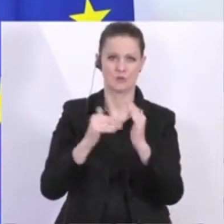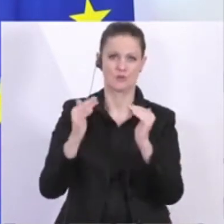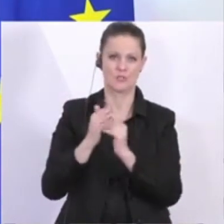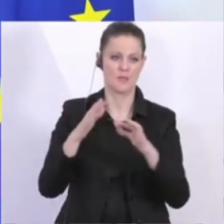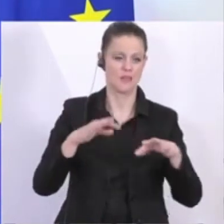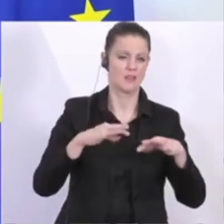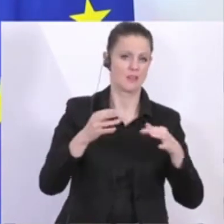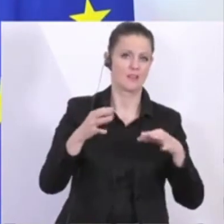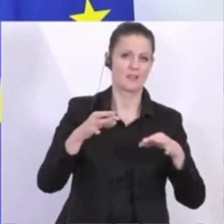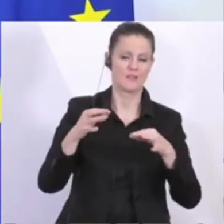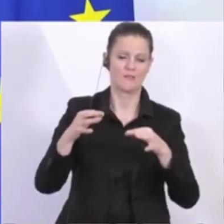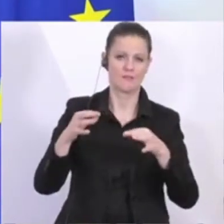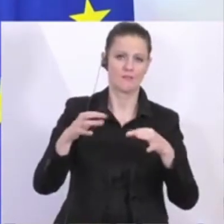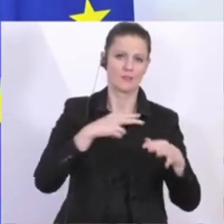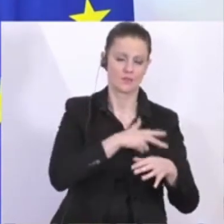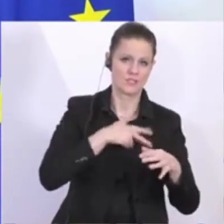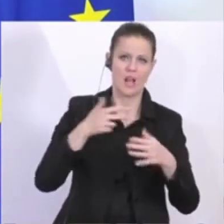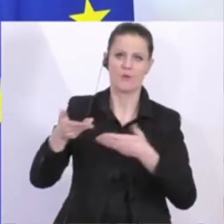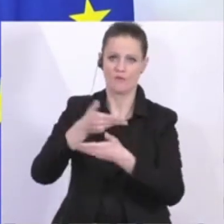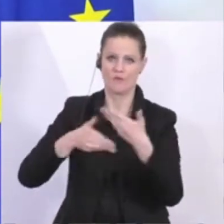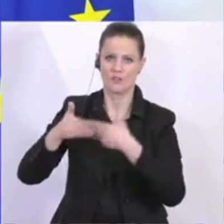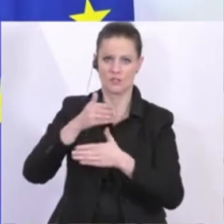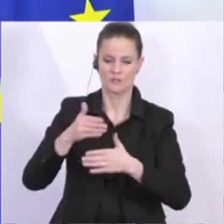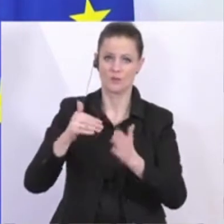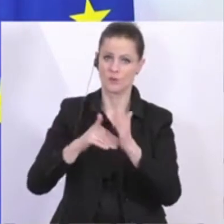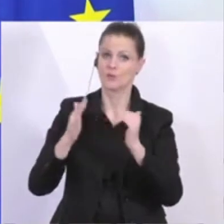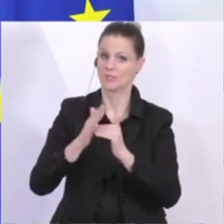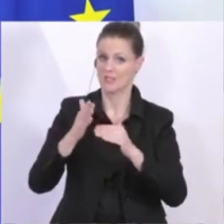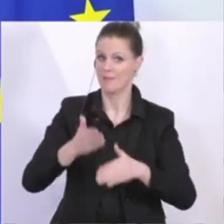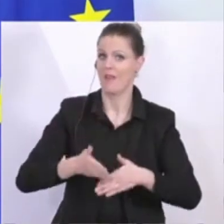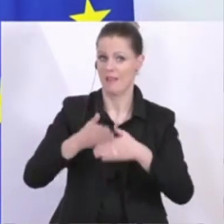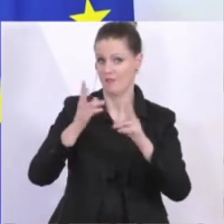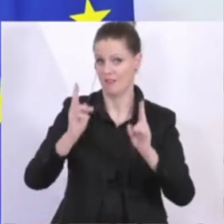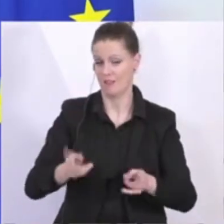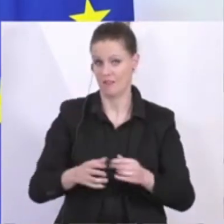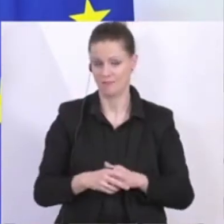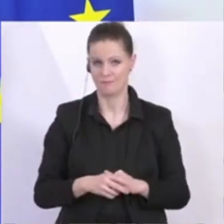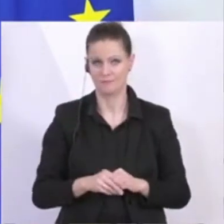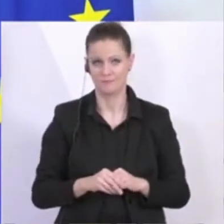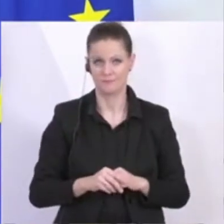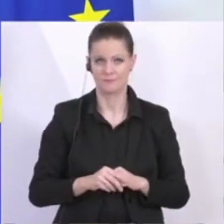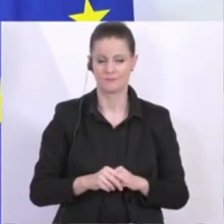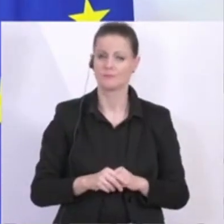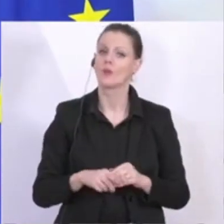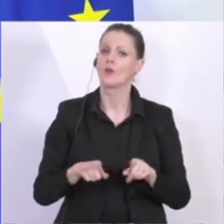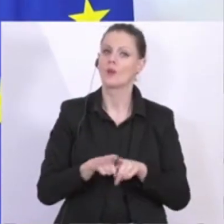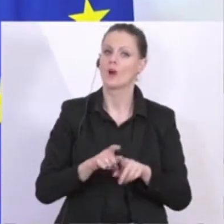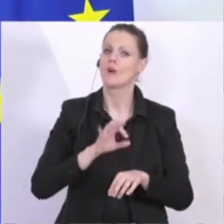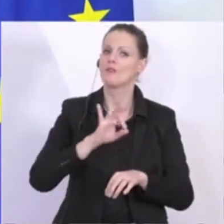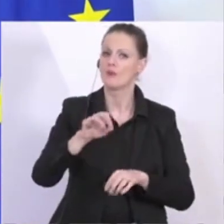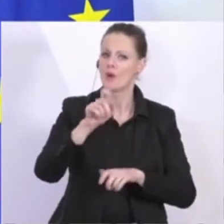Sozialsystem, das wir ja im Wesentlichen aufrechterhalten wollen, selbstverständlich. Und wir erleichtern damit für die, die